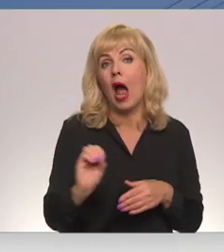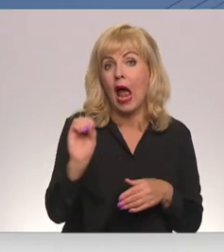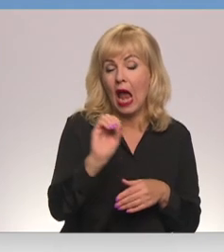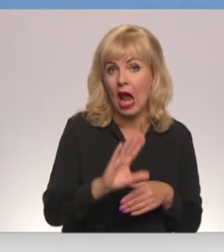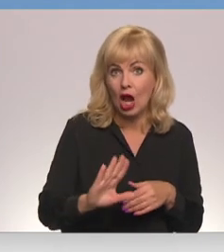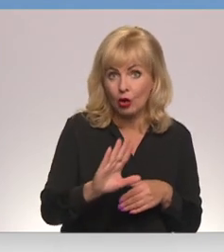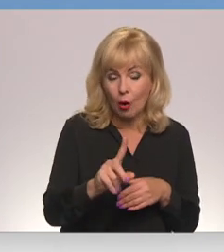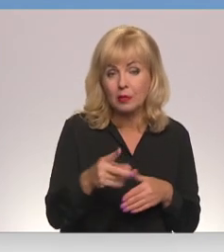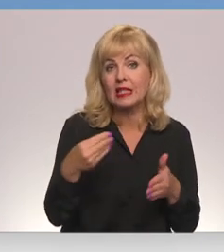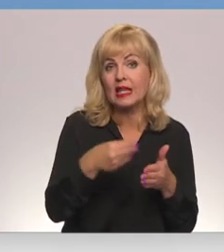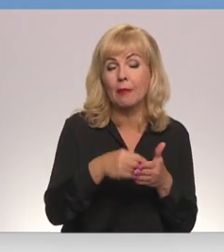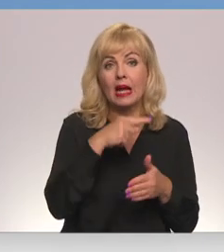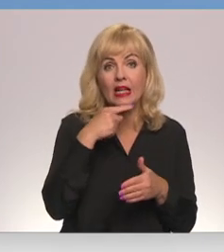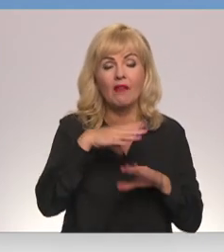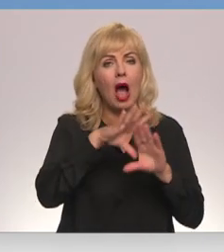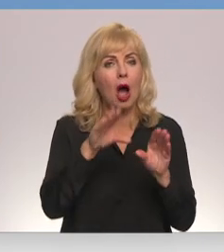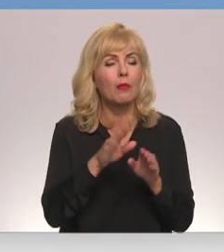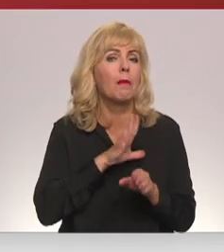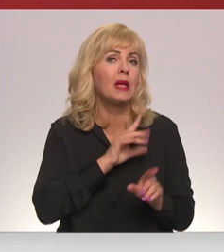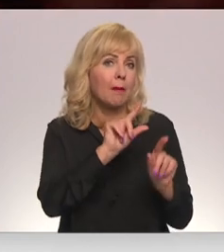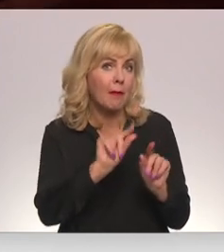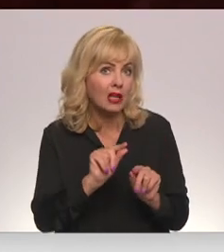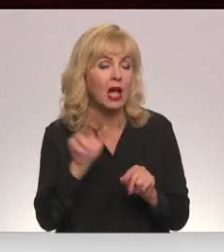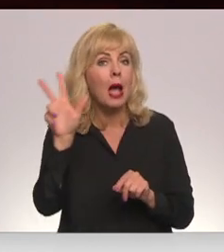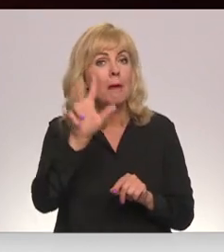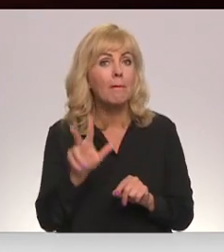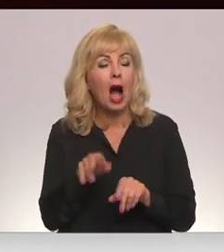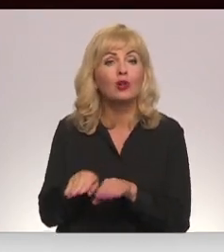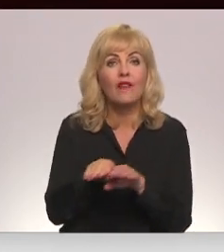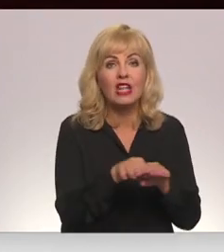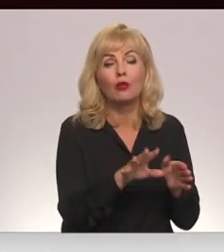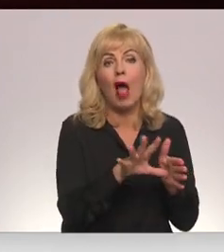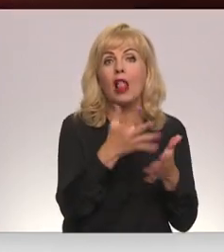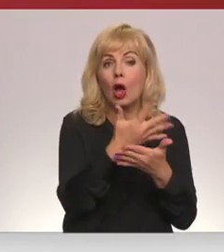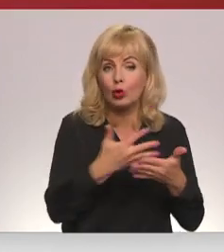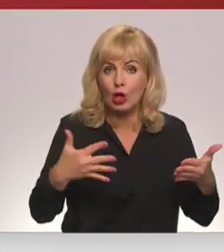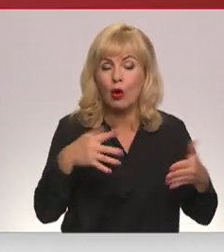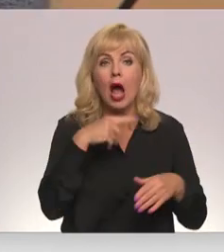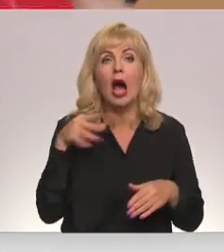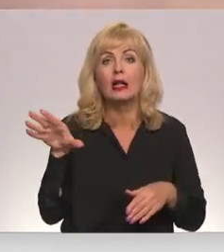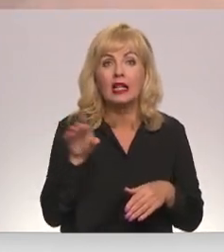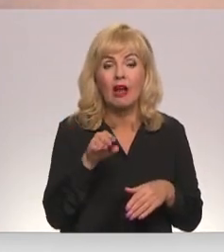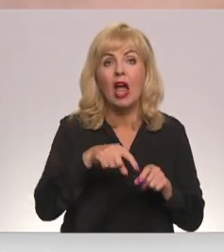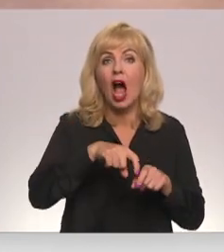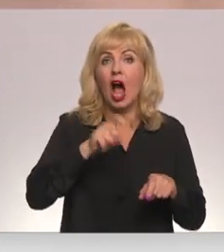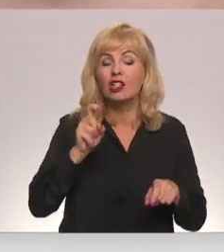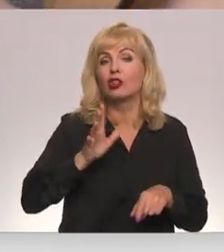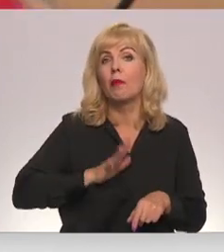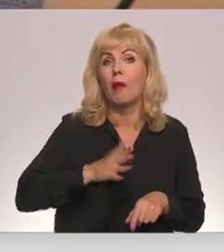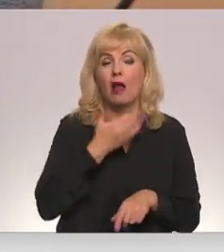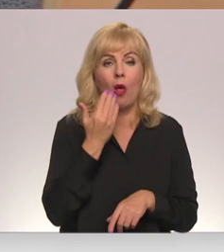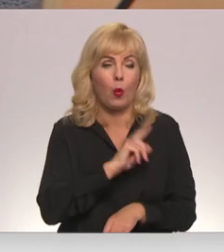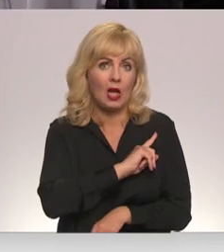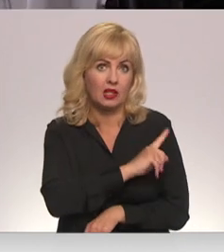un iepirktie apjomi no Krievijas bijuši mazi. Tomēr Baltijas valstīm ir vienots elektrotīkls ar Krieviju un atslēgšanās no tā pagaidām nav